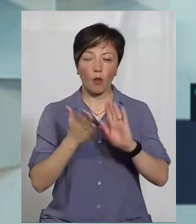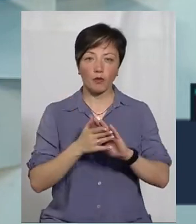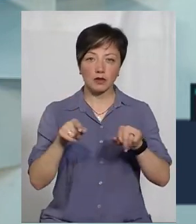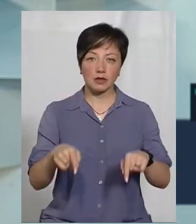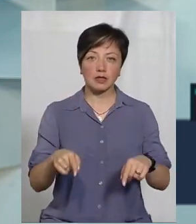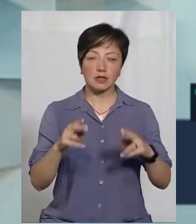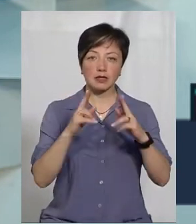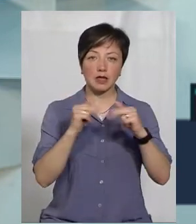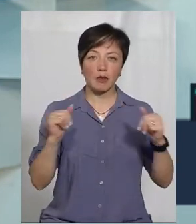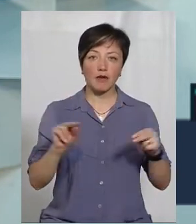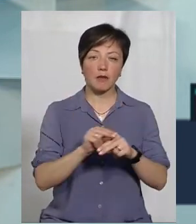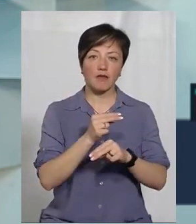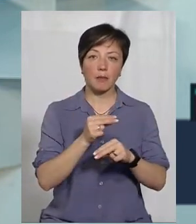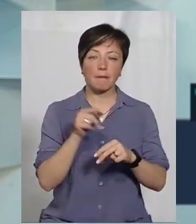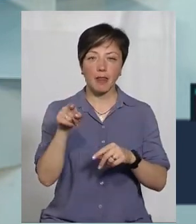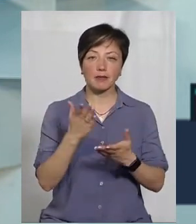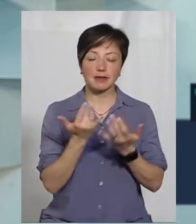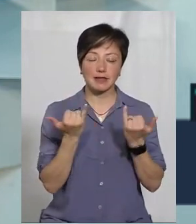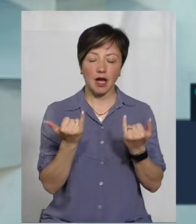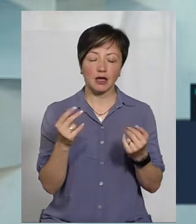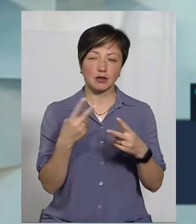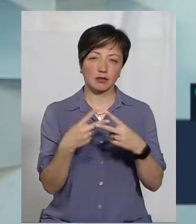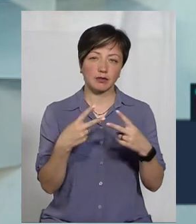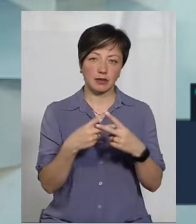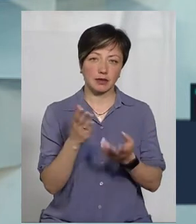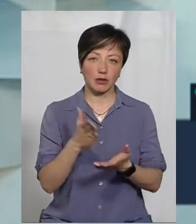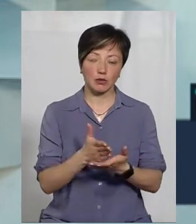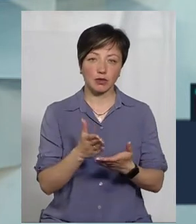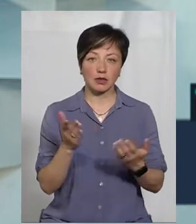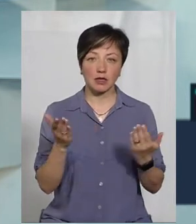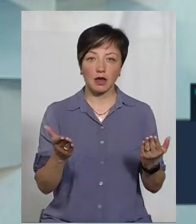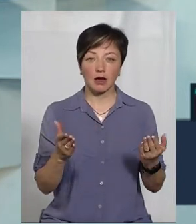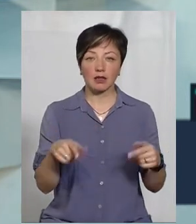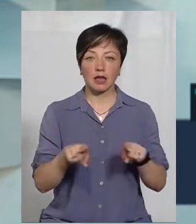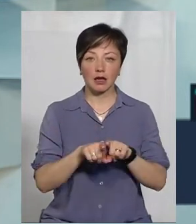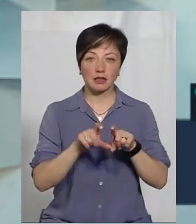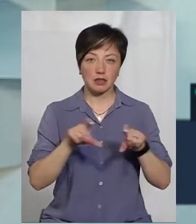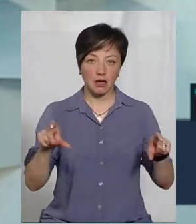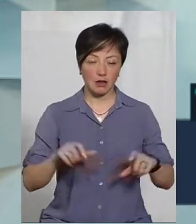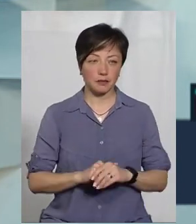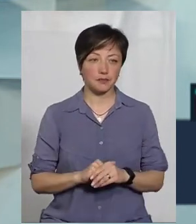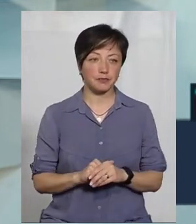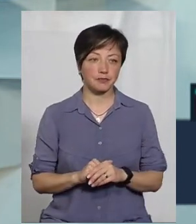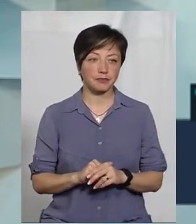розташовується замкова виправна колонія і де розташовується саме такий заклад.